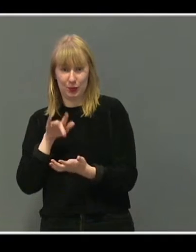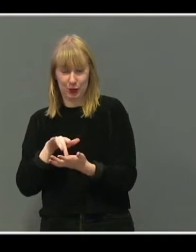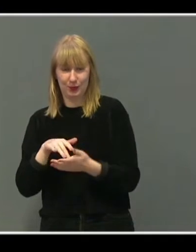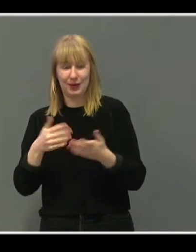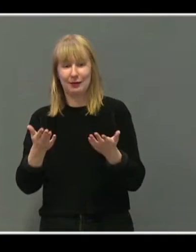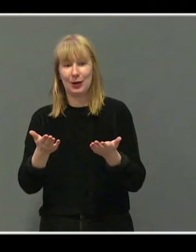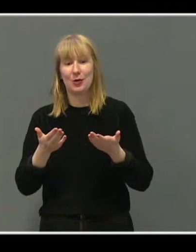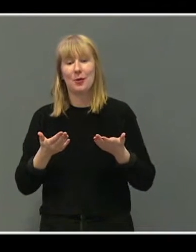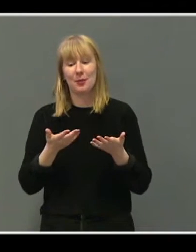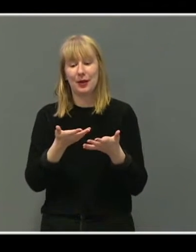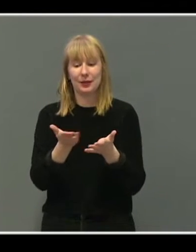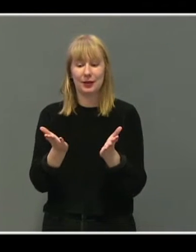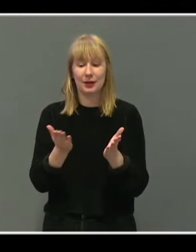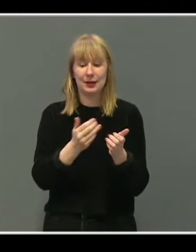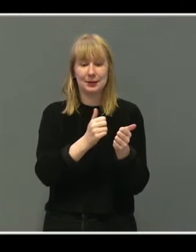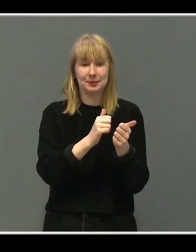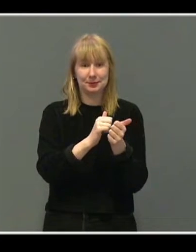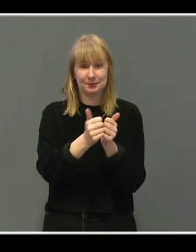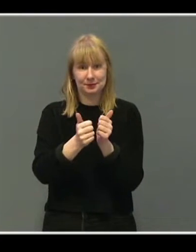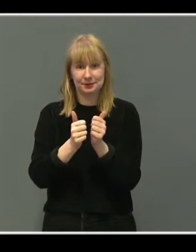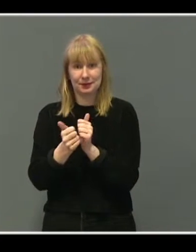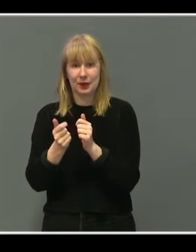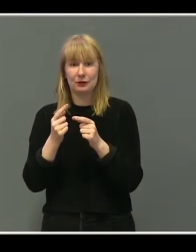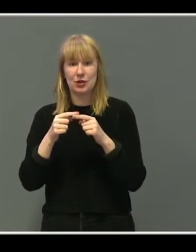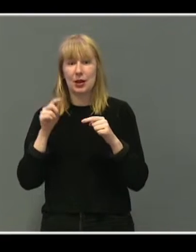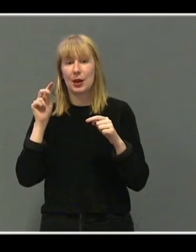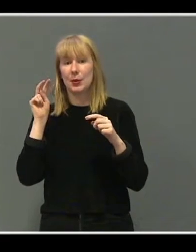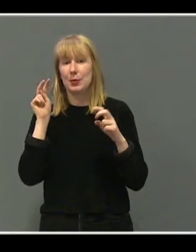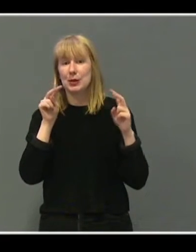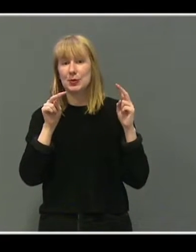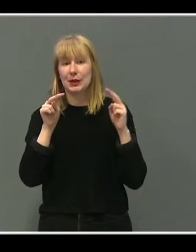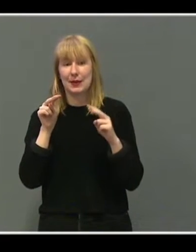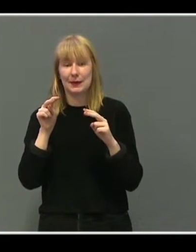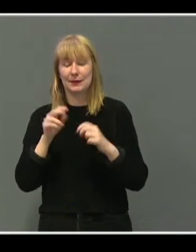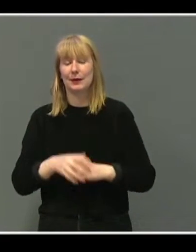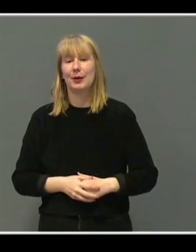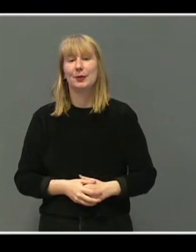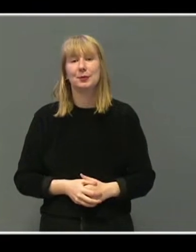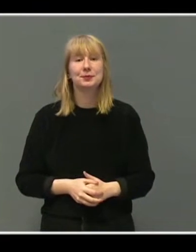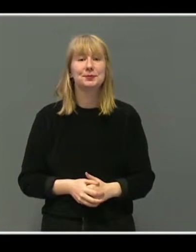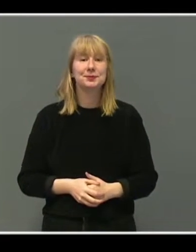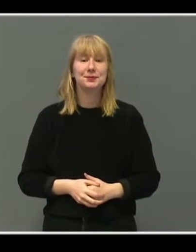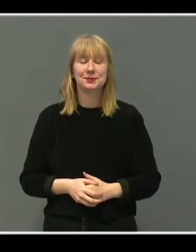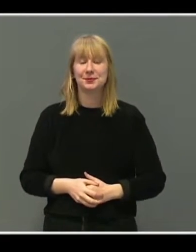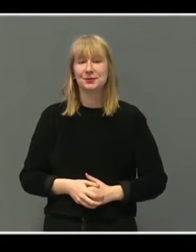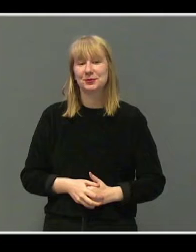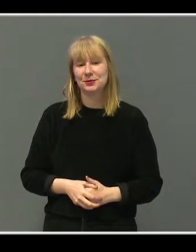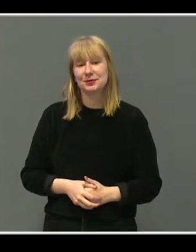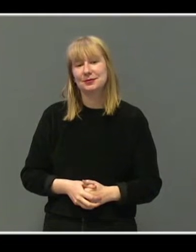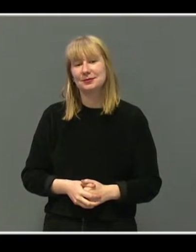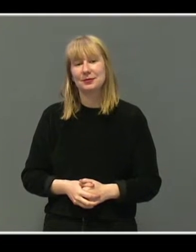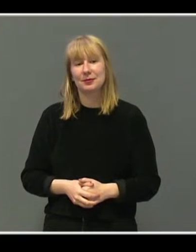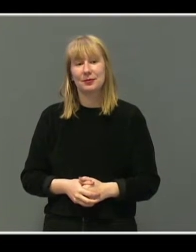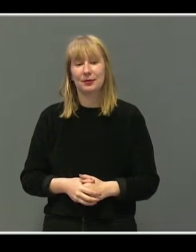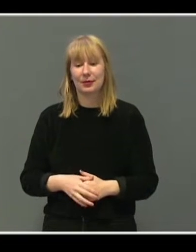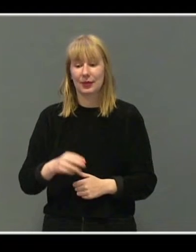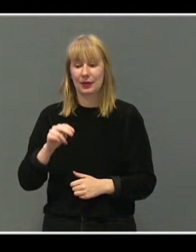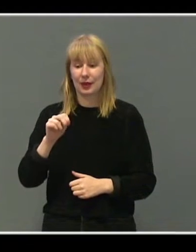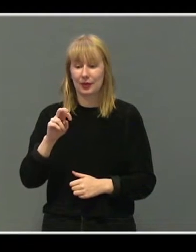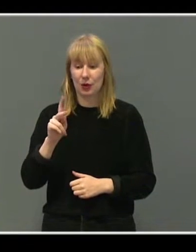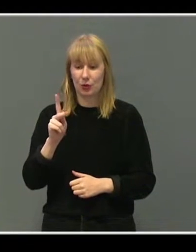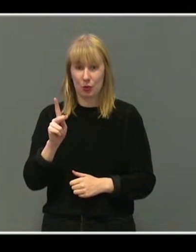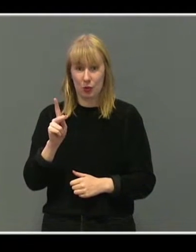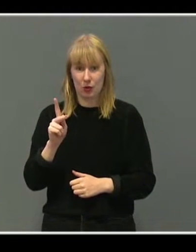Dere representerer jo ulike perspektiver inni denne samtalen. Da NRK